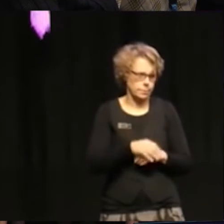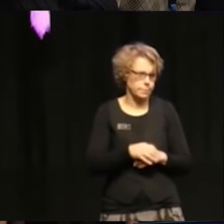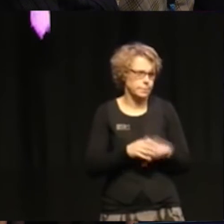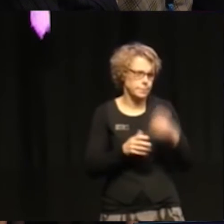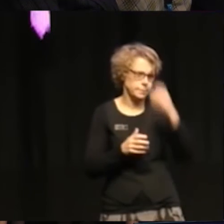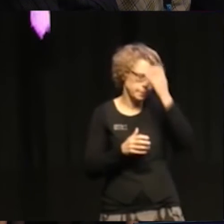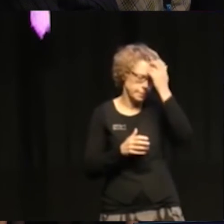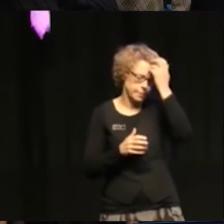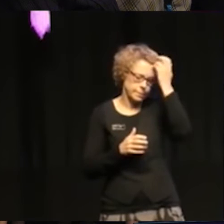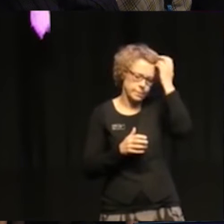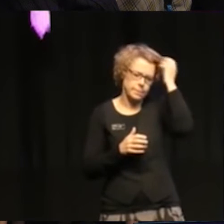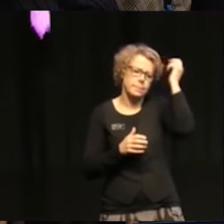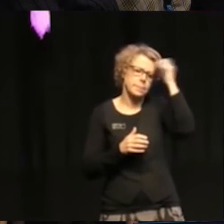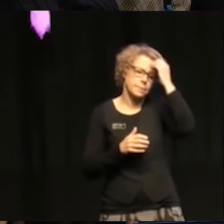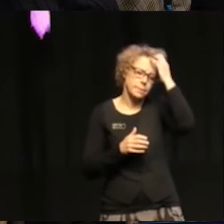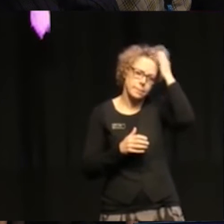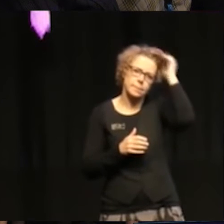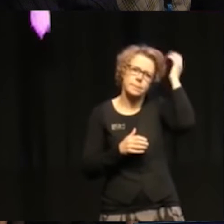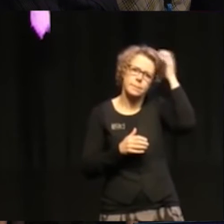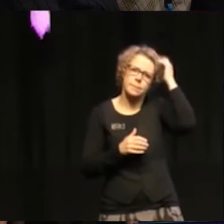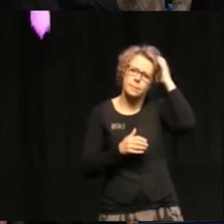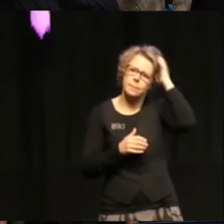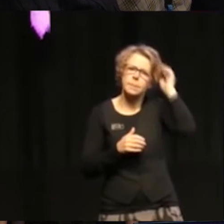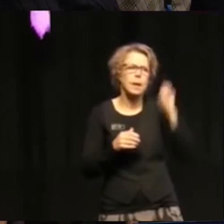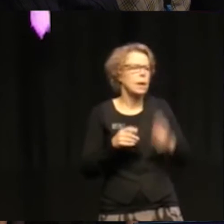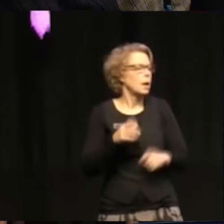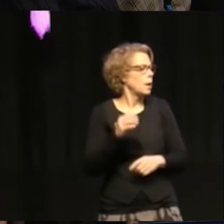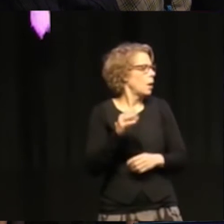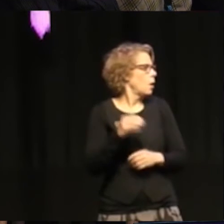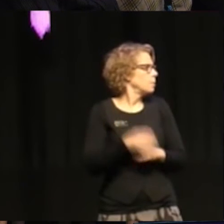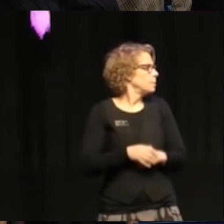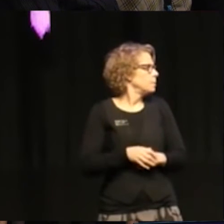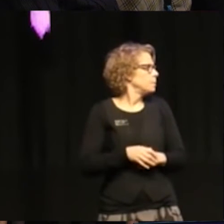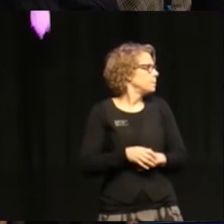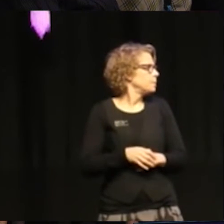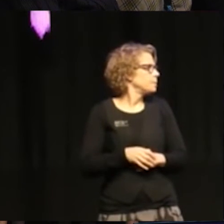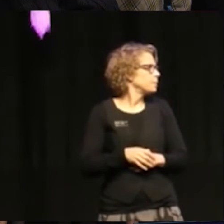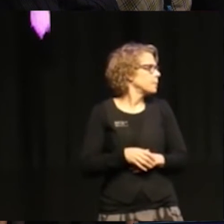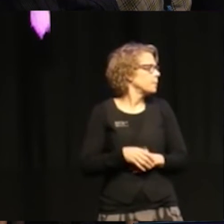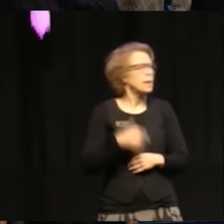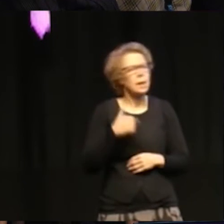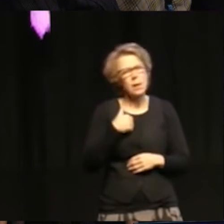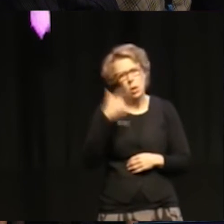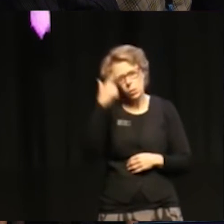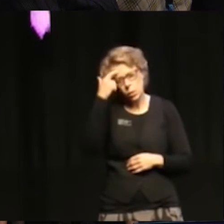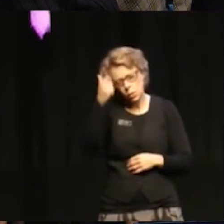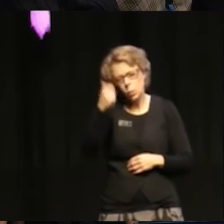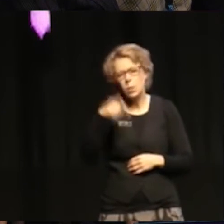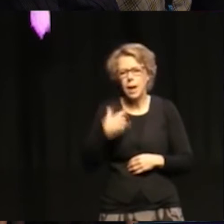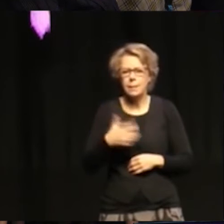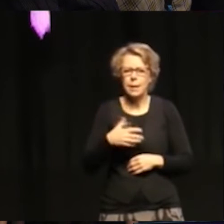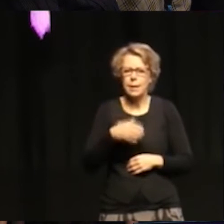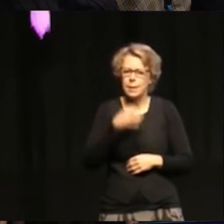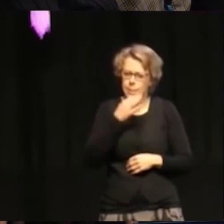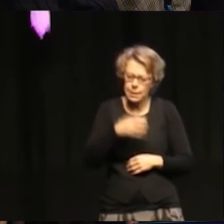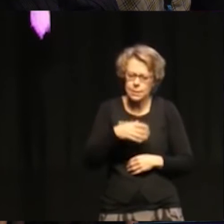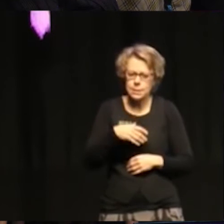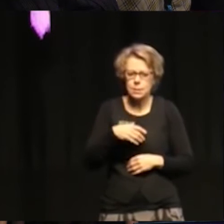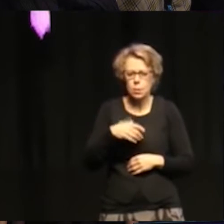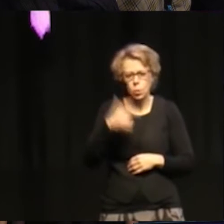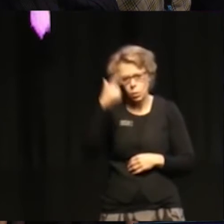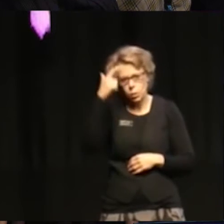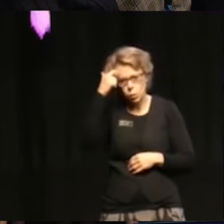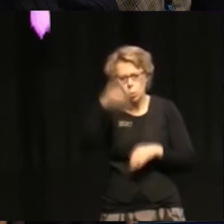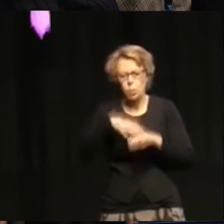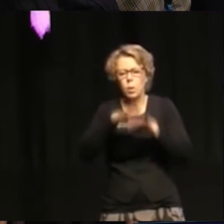Ja, jag tror att det är lite riskabelt att sätta all tilltro till den här delegationen och den